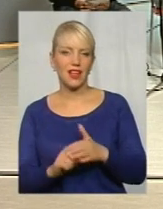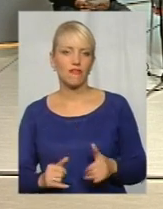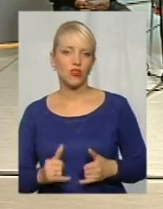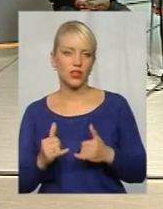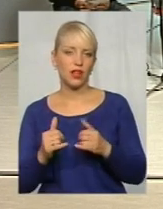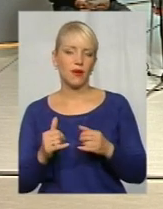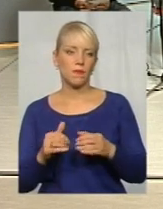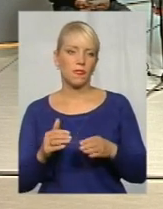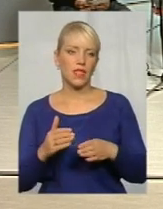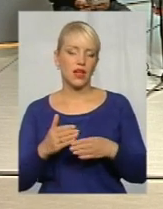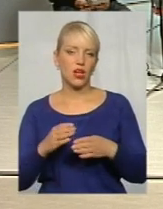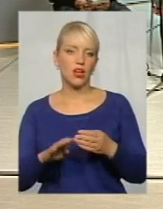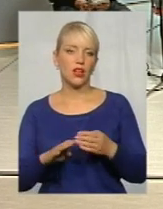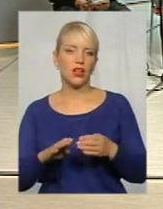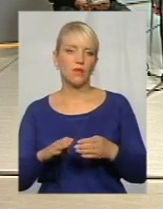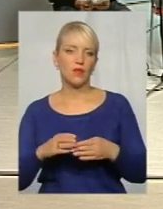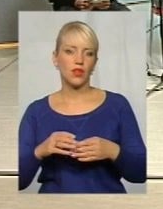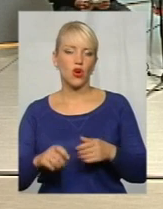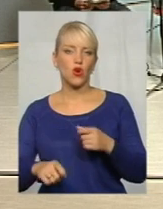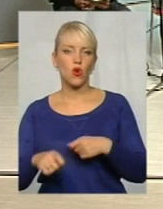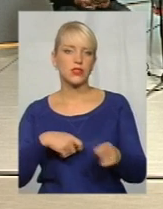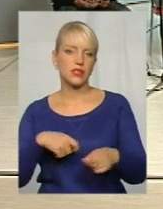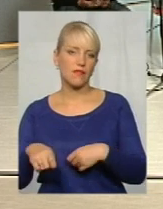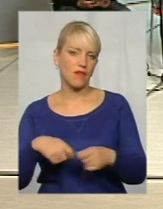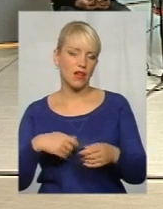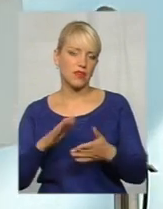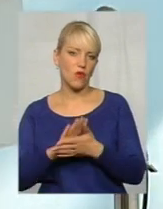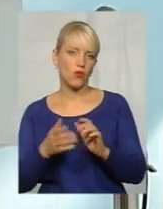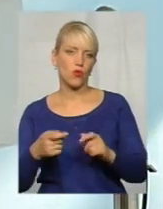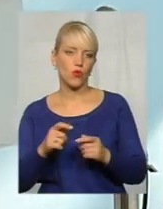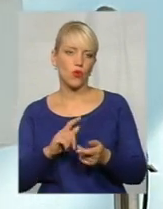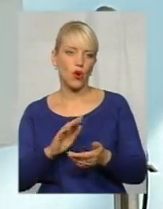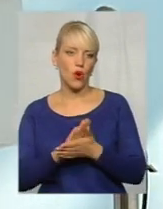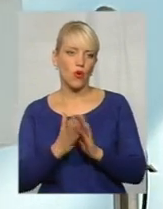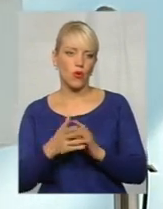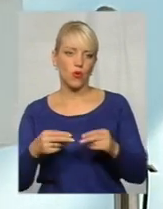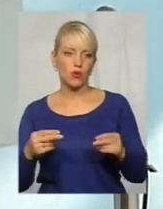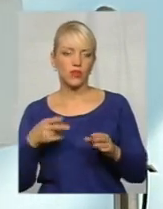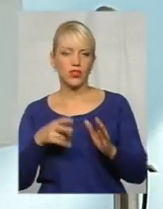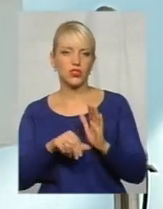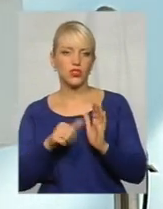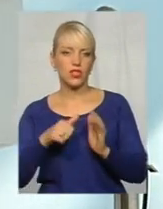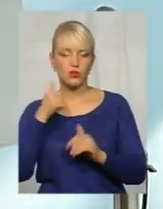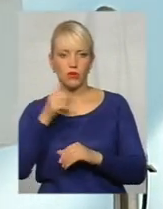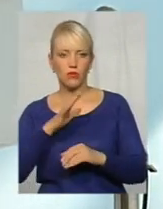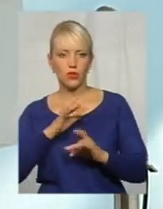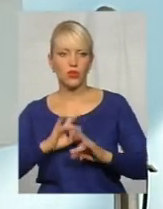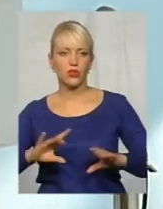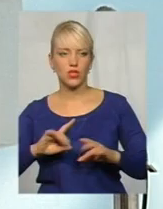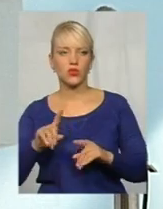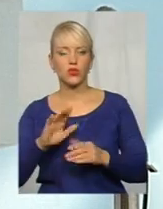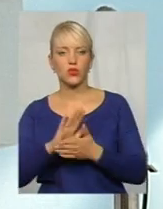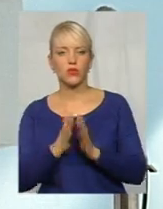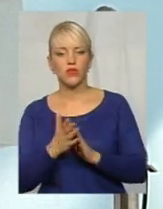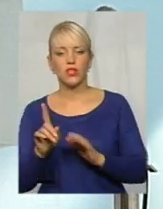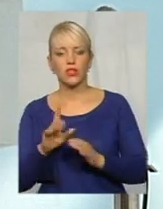розірвання угод? Так, хочу зазначити, що Верховним судом у 2016 році було надано роз'яснення, що договори,